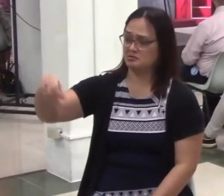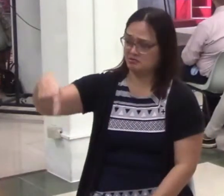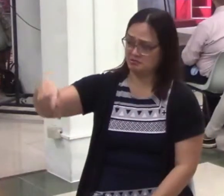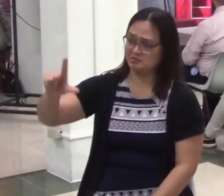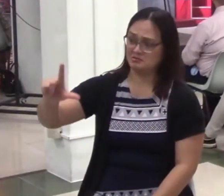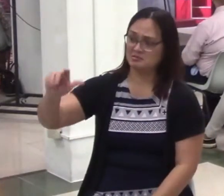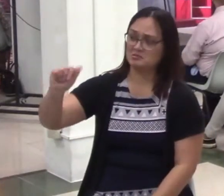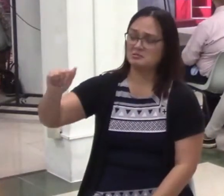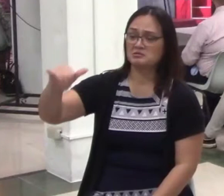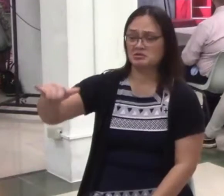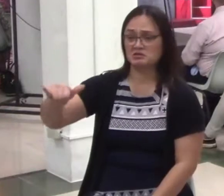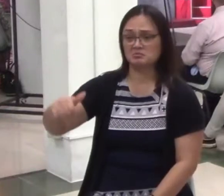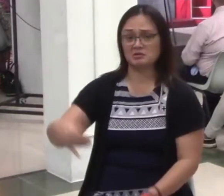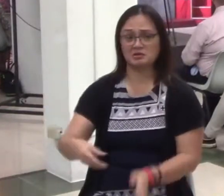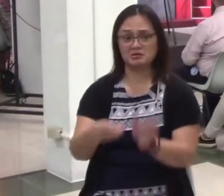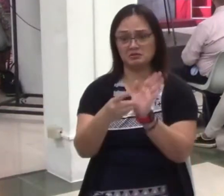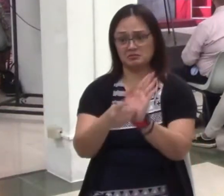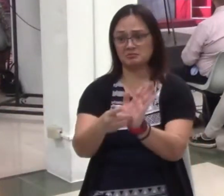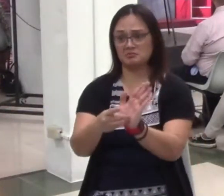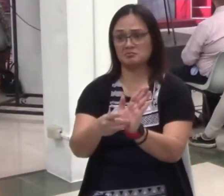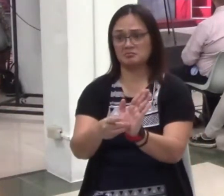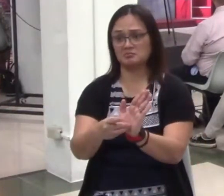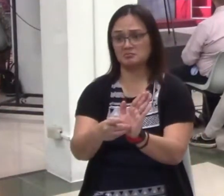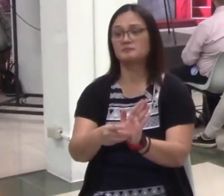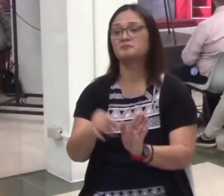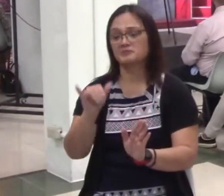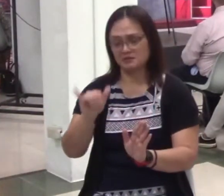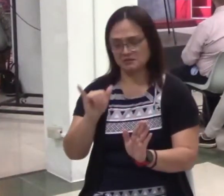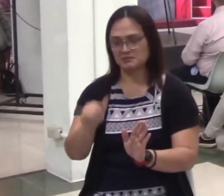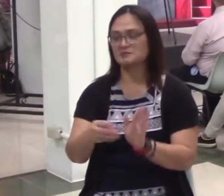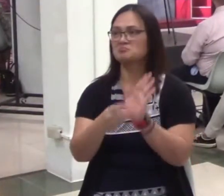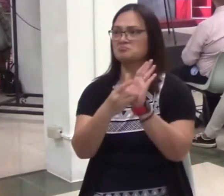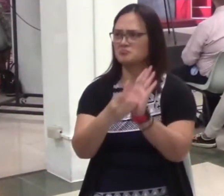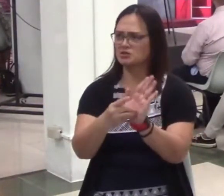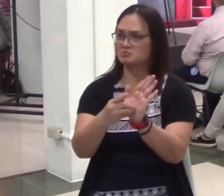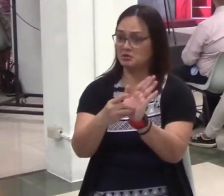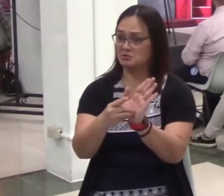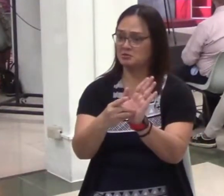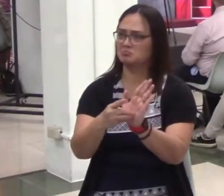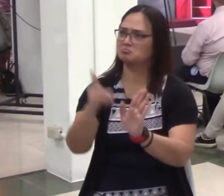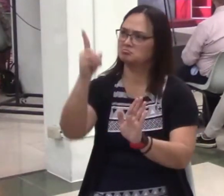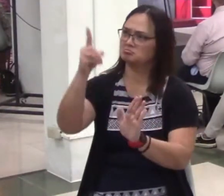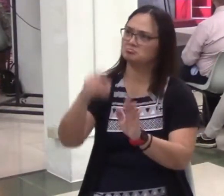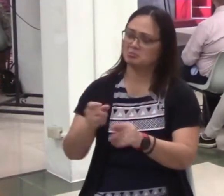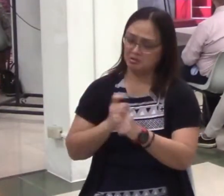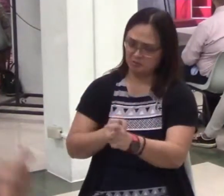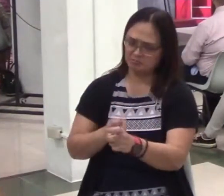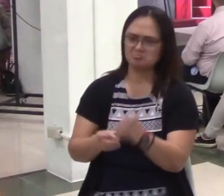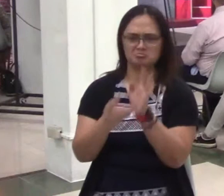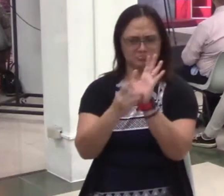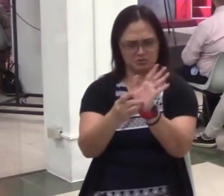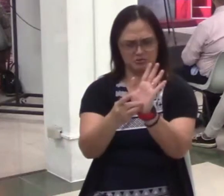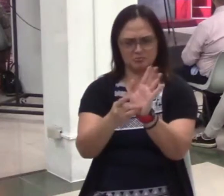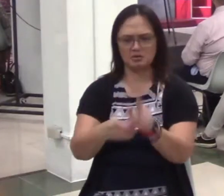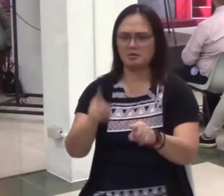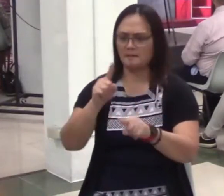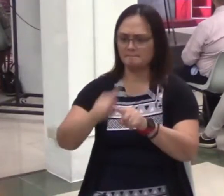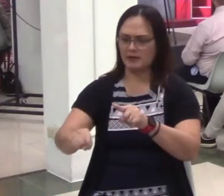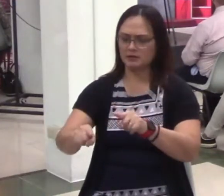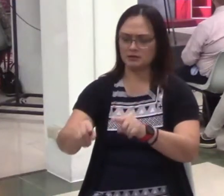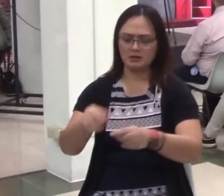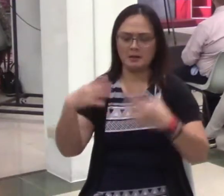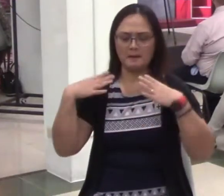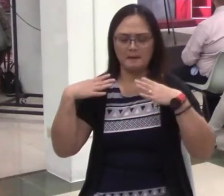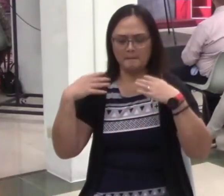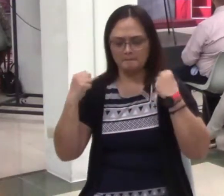Tanggalin ko kaya ito, galagay ko rito palagi. know? No. But, the power in me does not rest here.